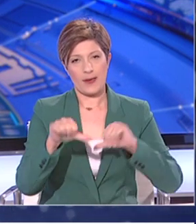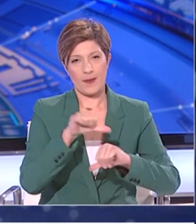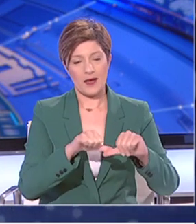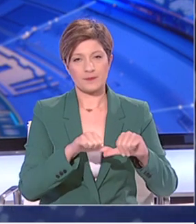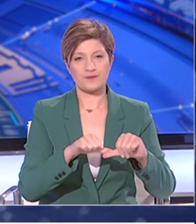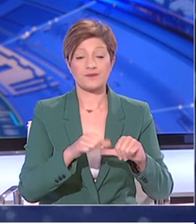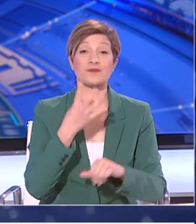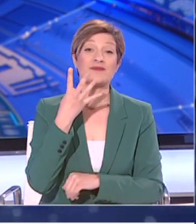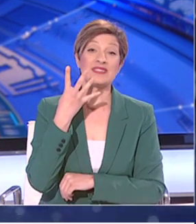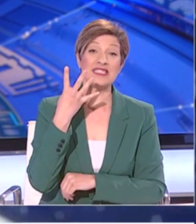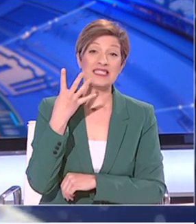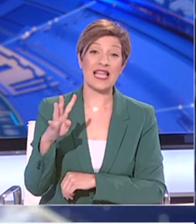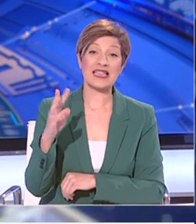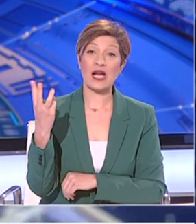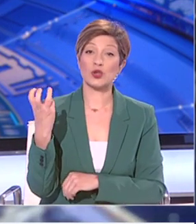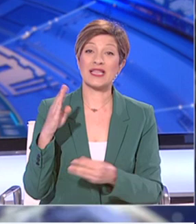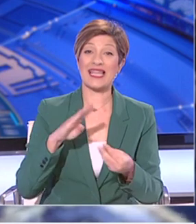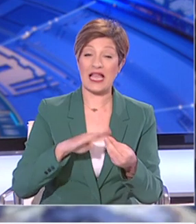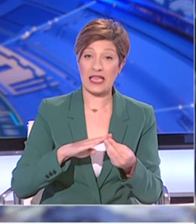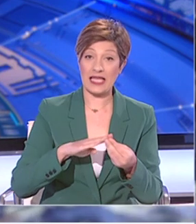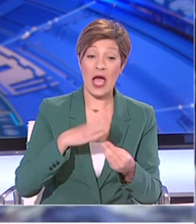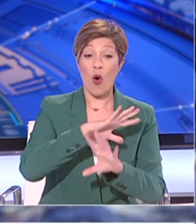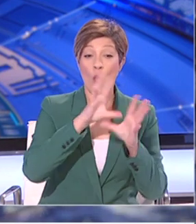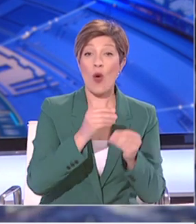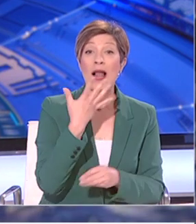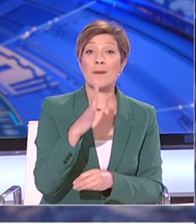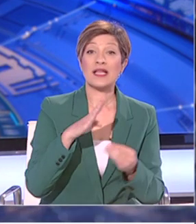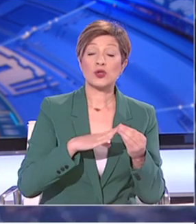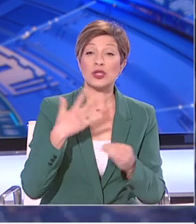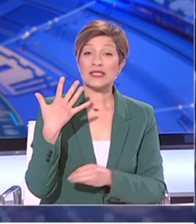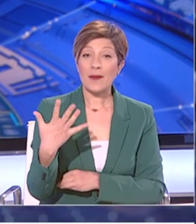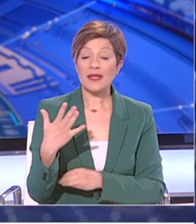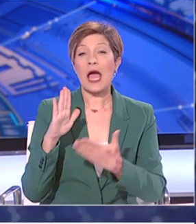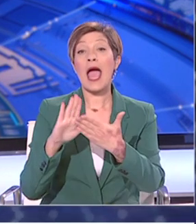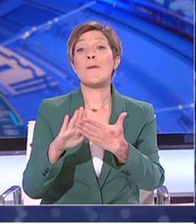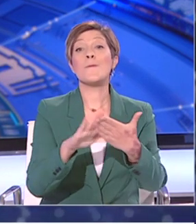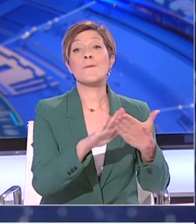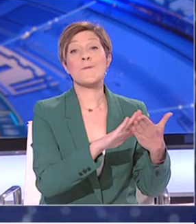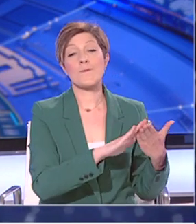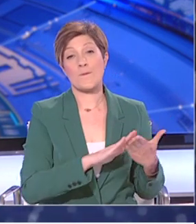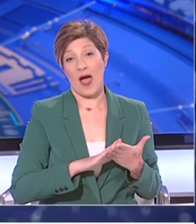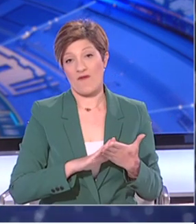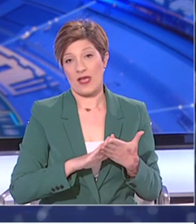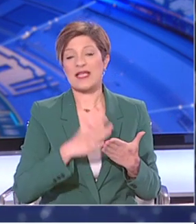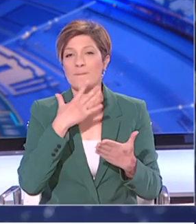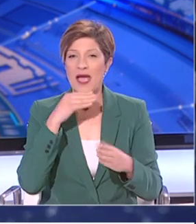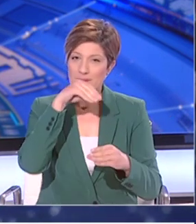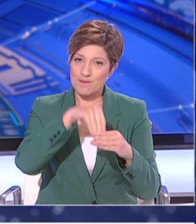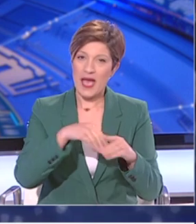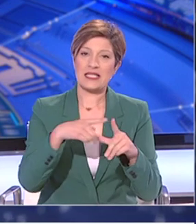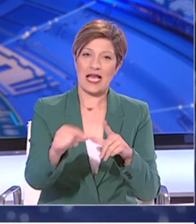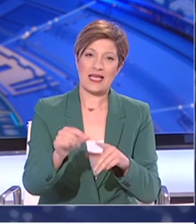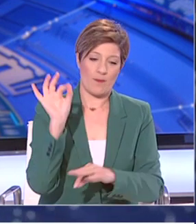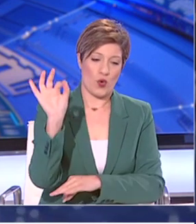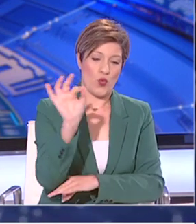Τα 439 από τα 595 προέρχονται από επαφές, άρα οι λοιμόξεις είναι από την